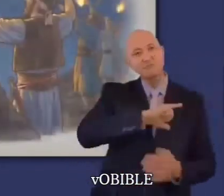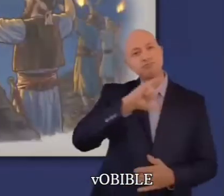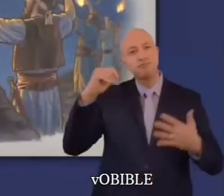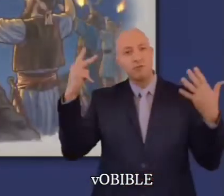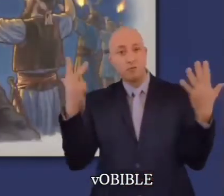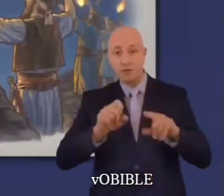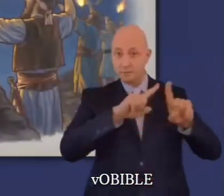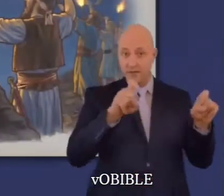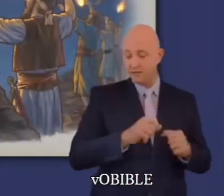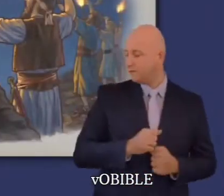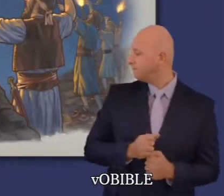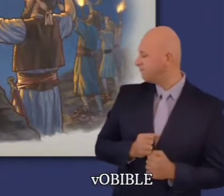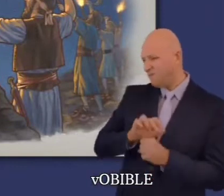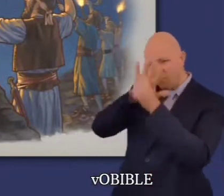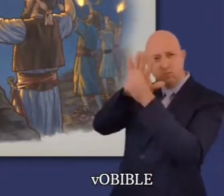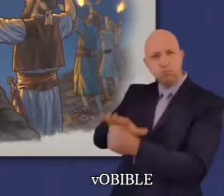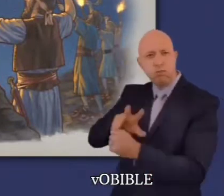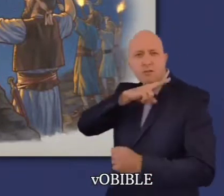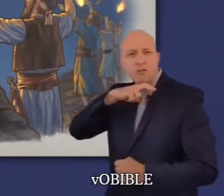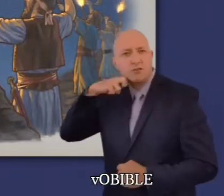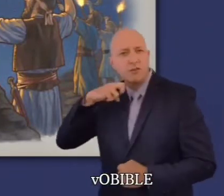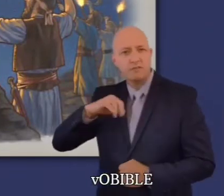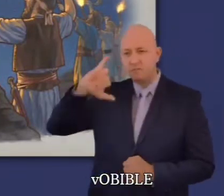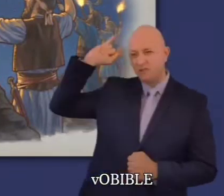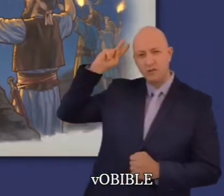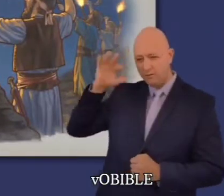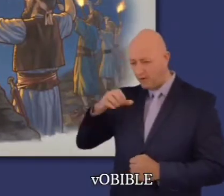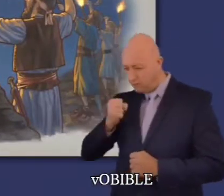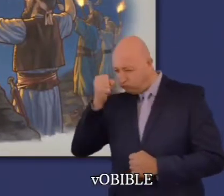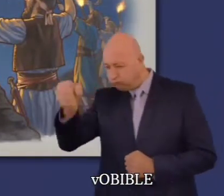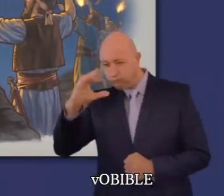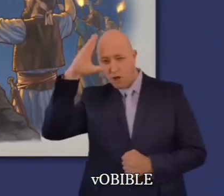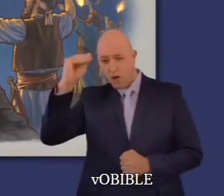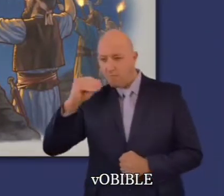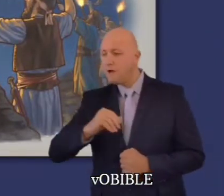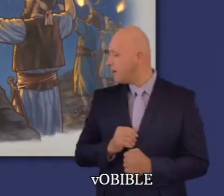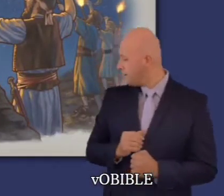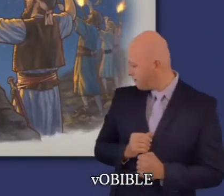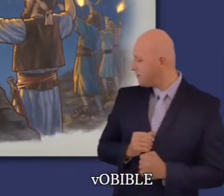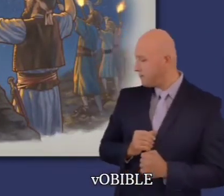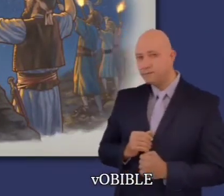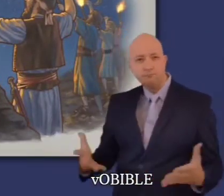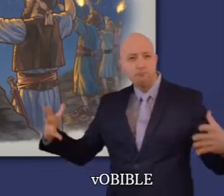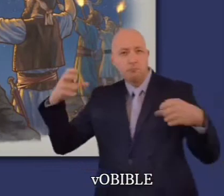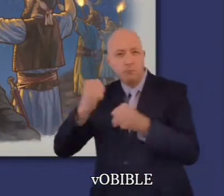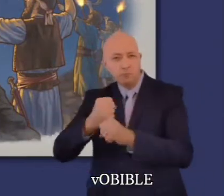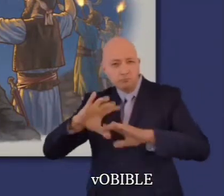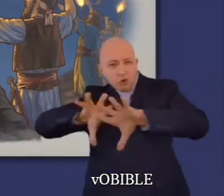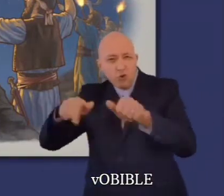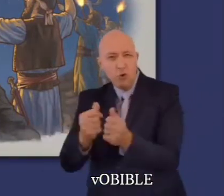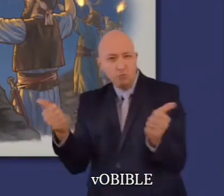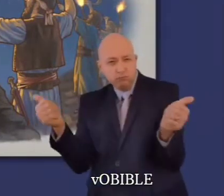Au chapitre 6 à 8, Jéhovah envoie le juge Gédéon et seulement 300 hommes délivrer Israël de l